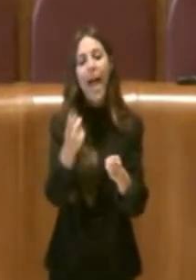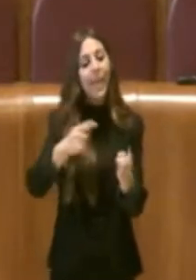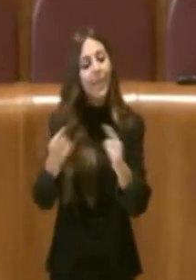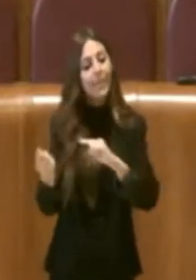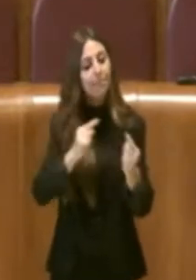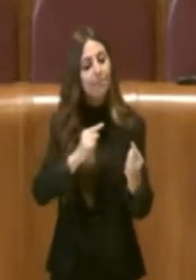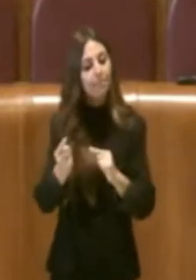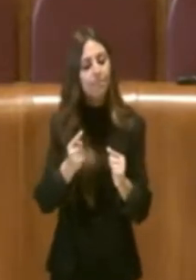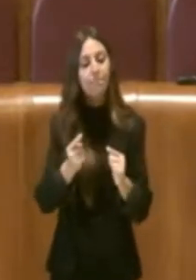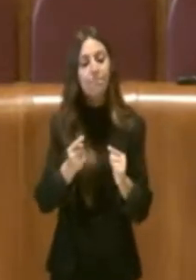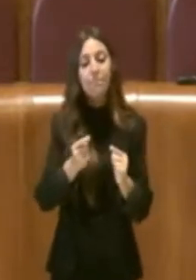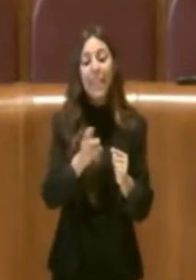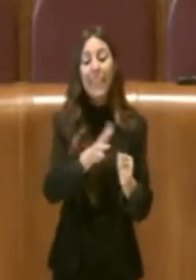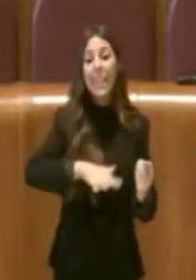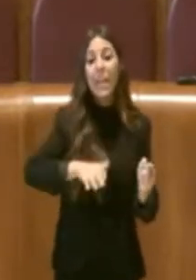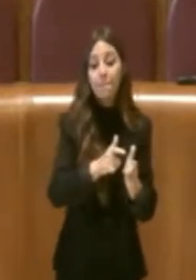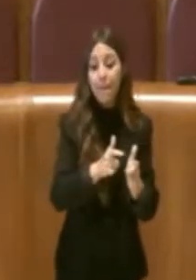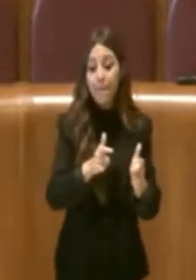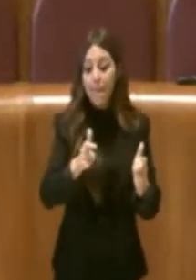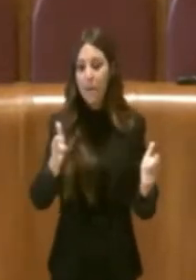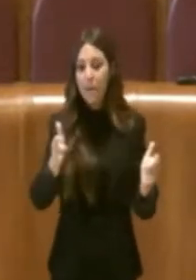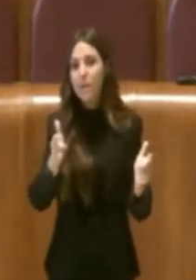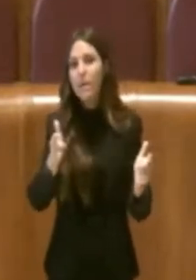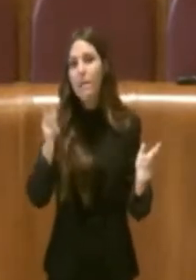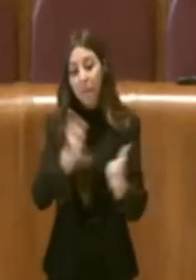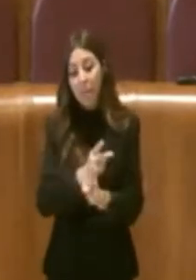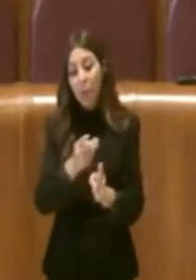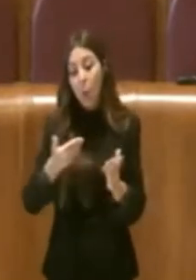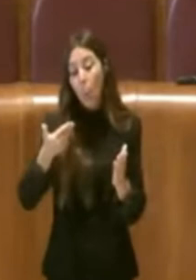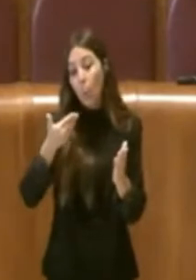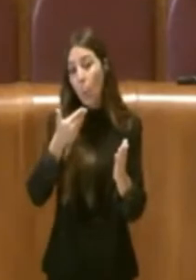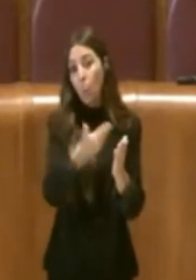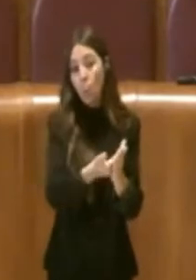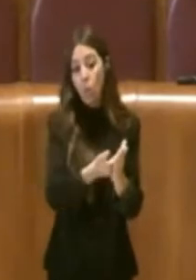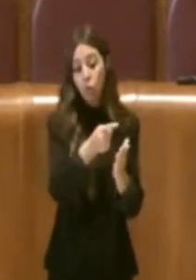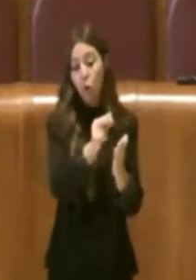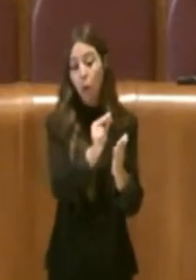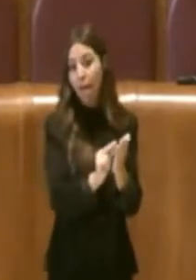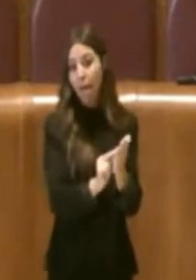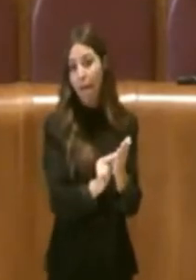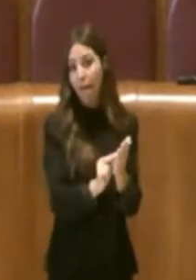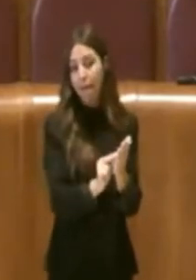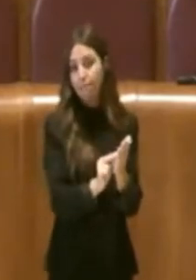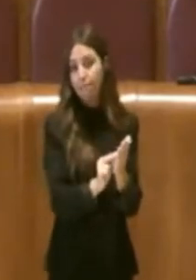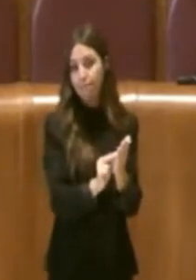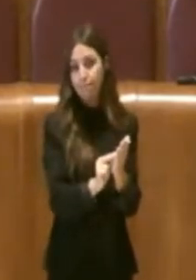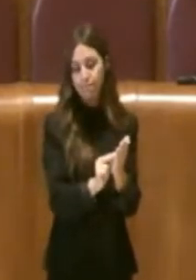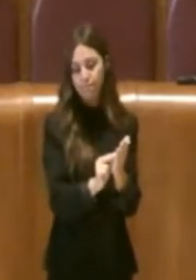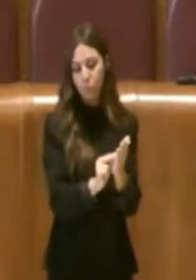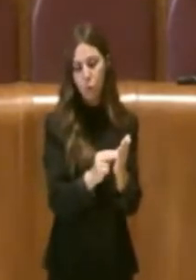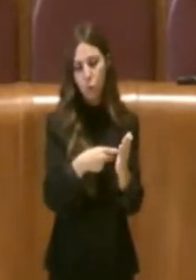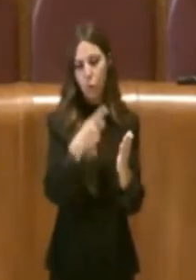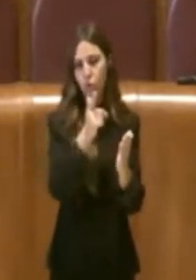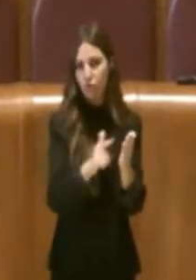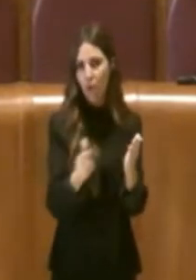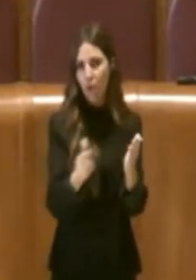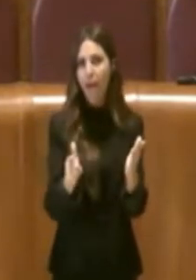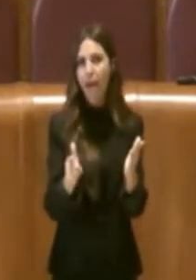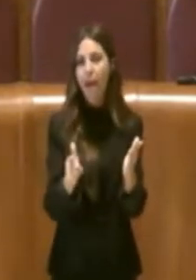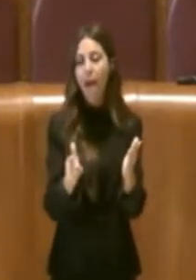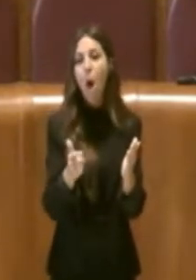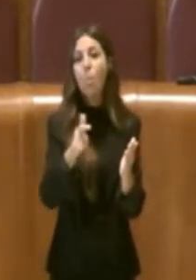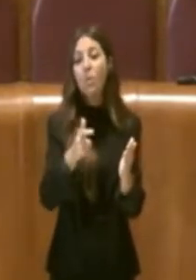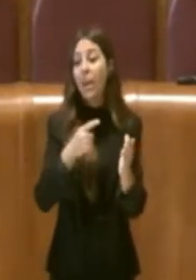'estensione territoriale che all'interno di questa mozione non viene individuato proprio per